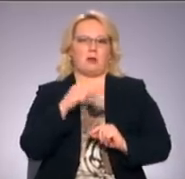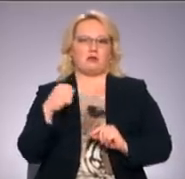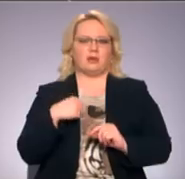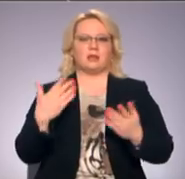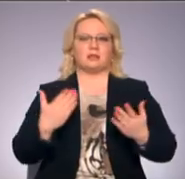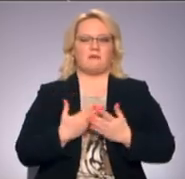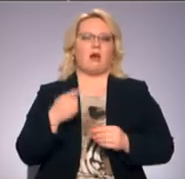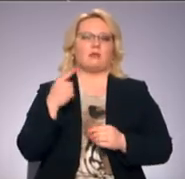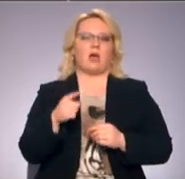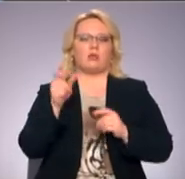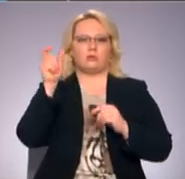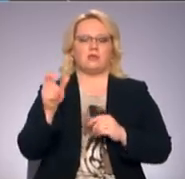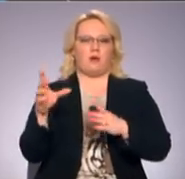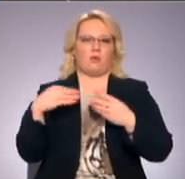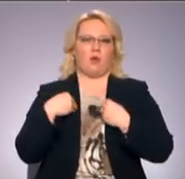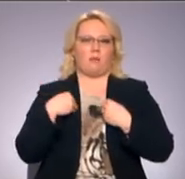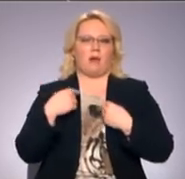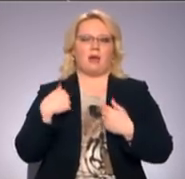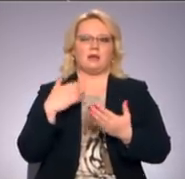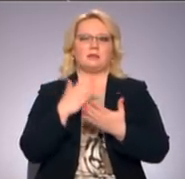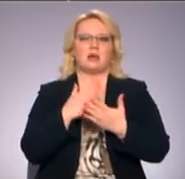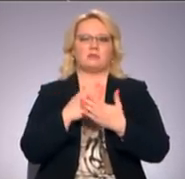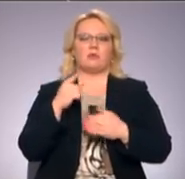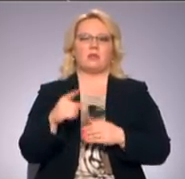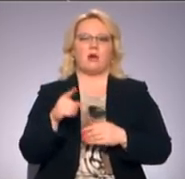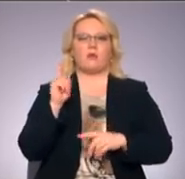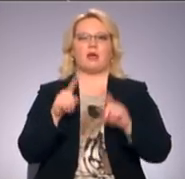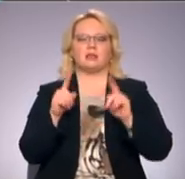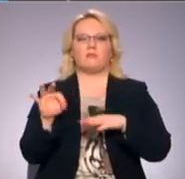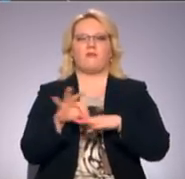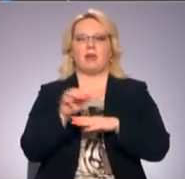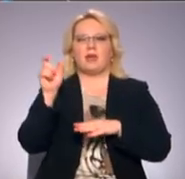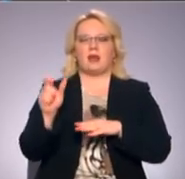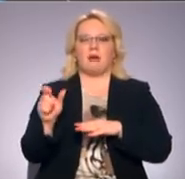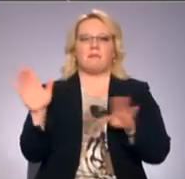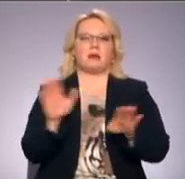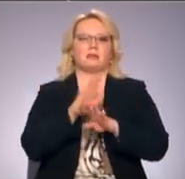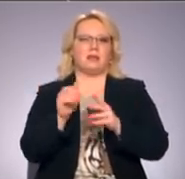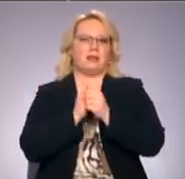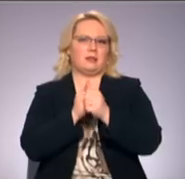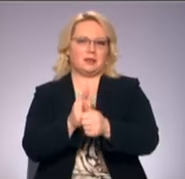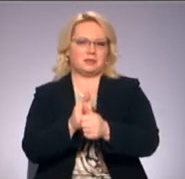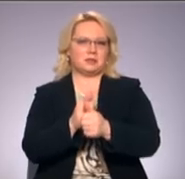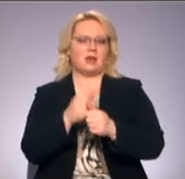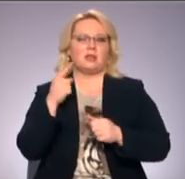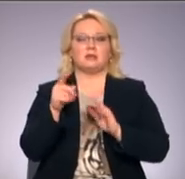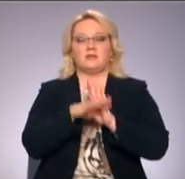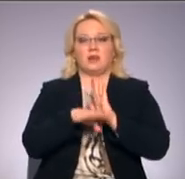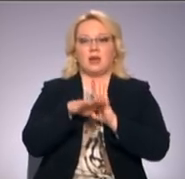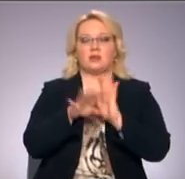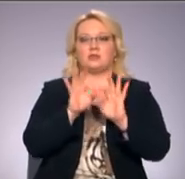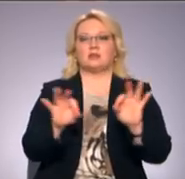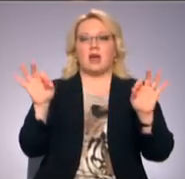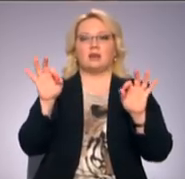ka es dzīvo ar tādu cilvēku kopā. Es vienkārši taisu bītus un reizēm vīram esmu bekvokālā, kas ir bīts. Tā ir vienkārši